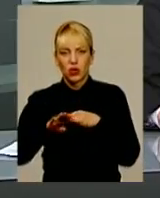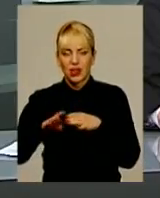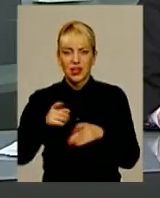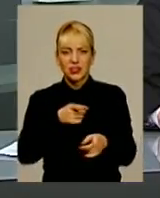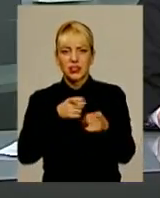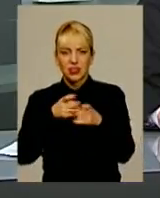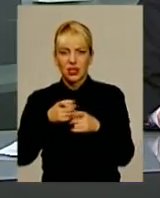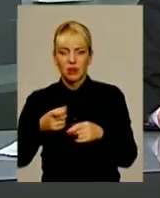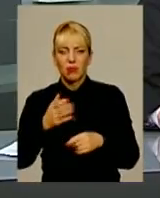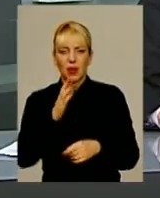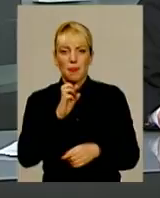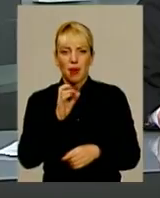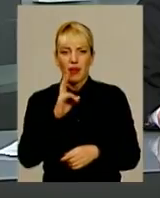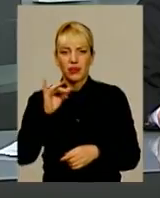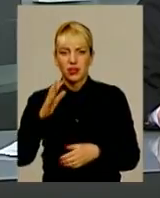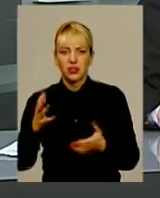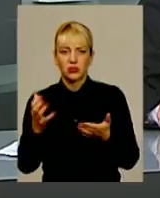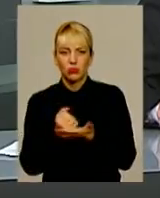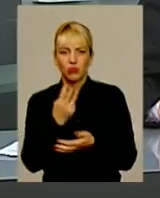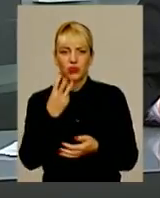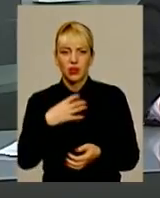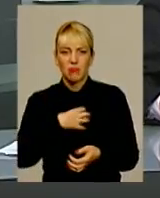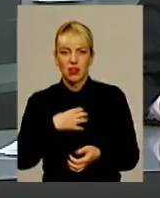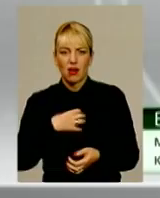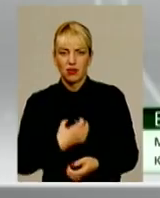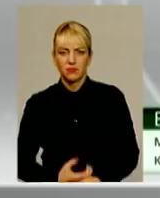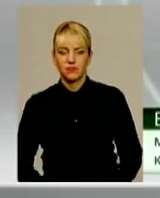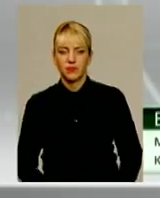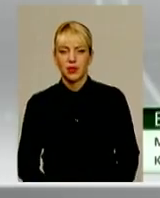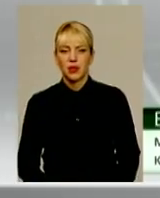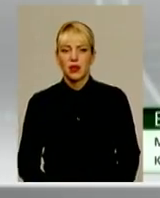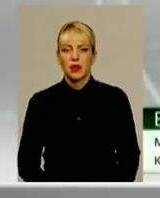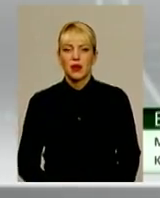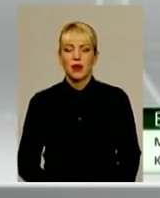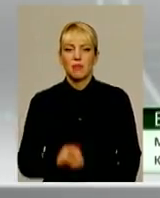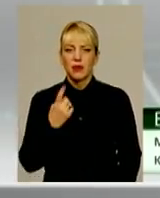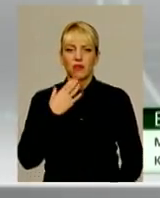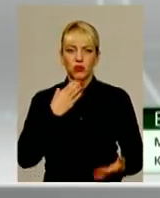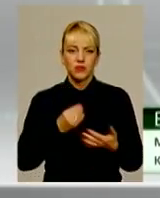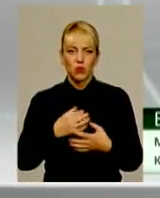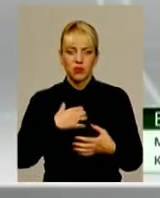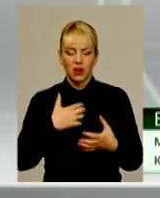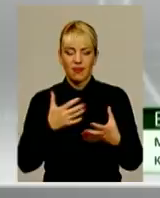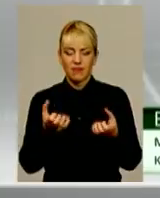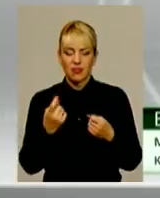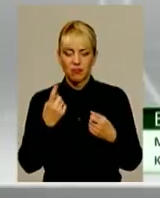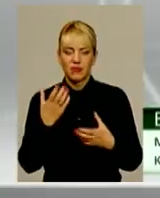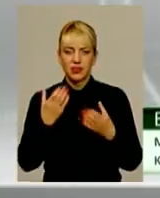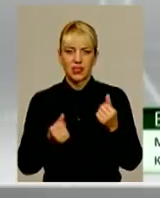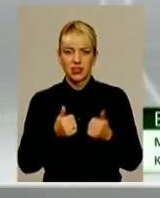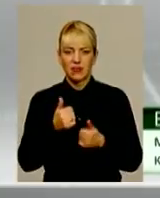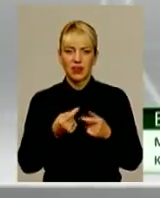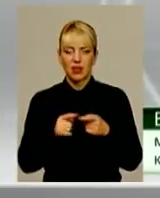Банькін приніс в скарбницю збірної три медалі. Першу медаль я взял в перший день соревнований. Це було